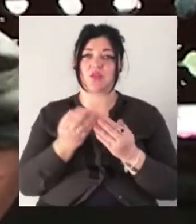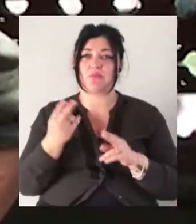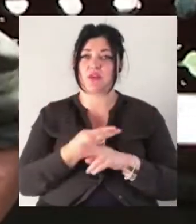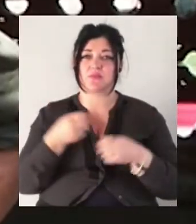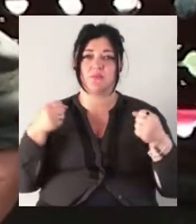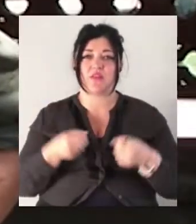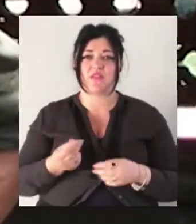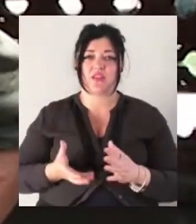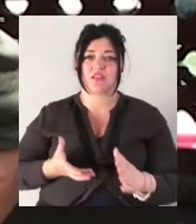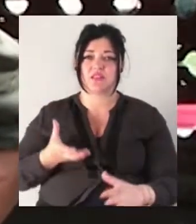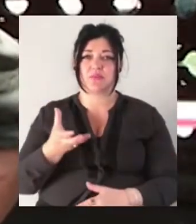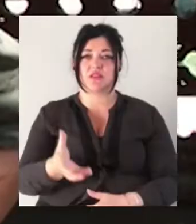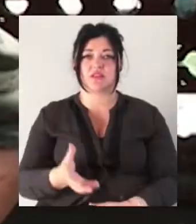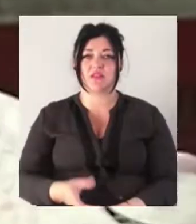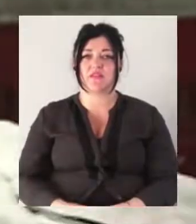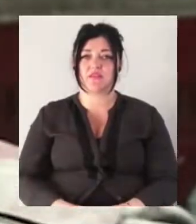застави.